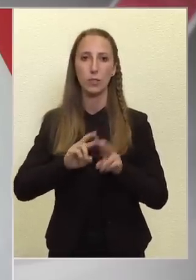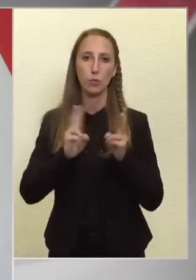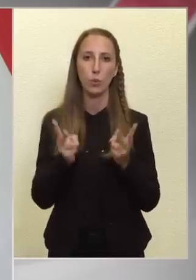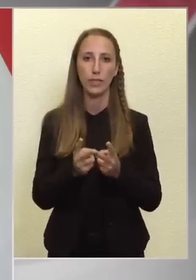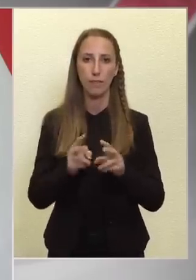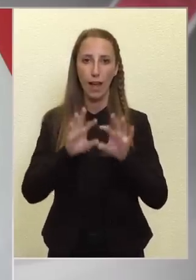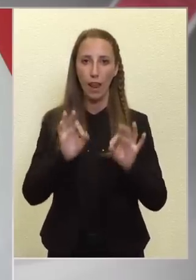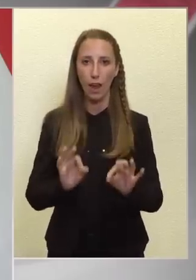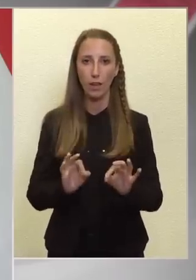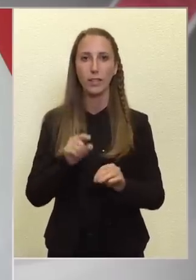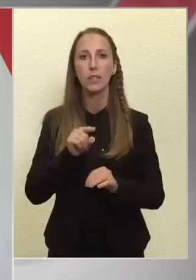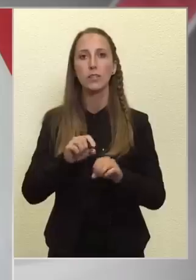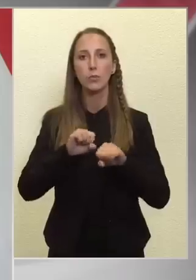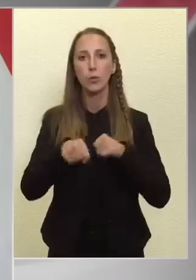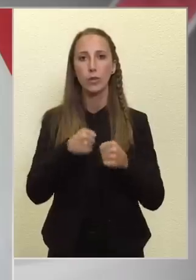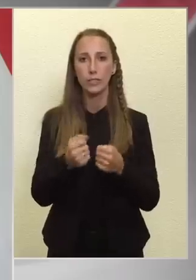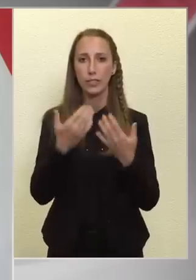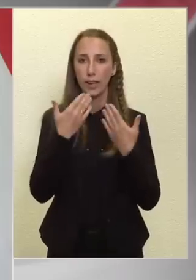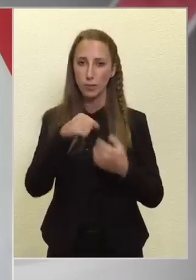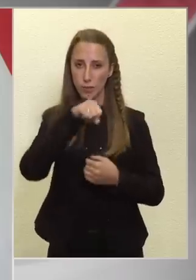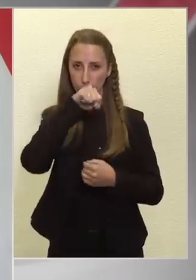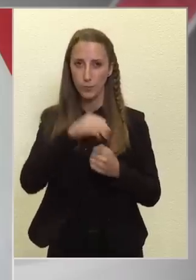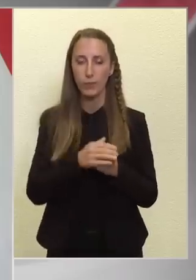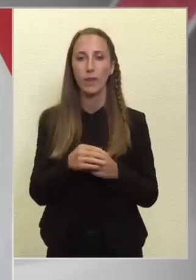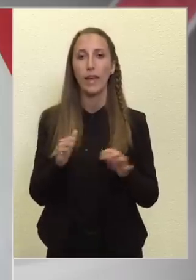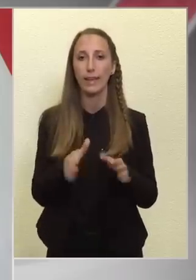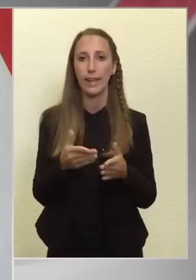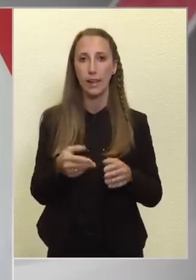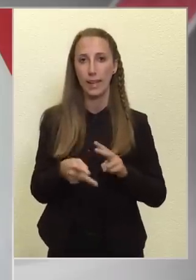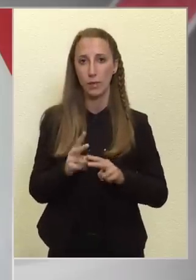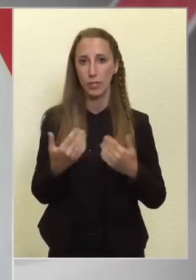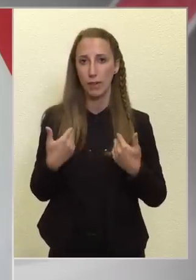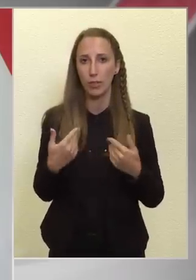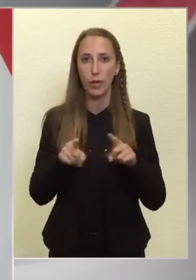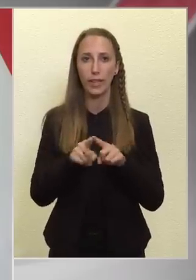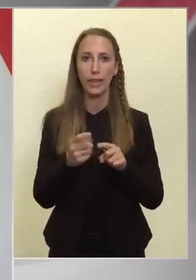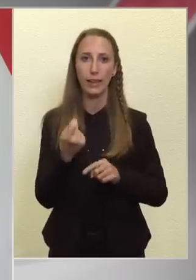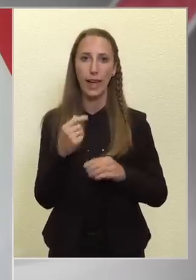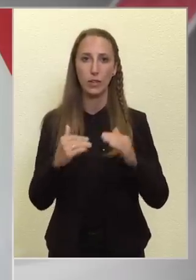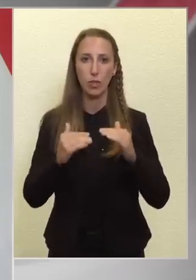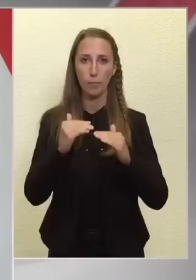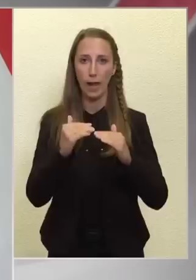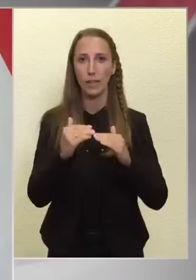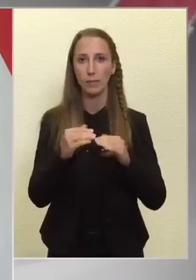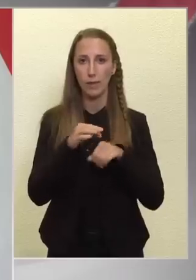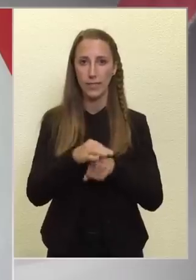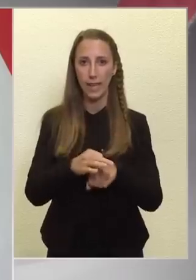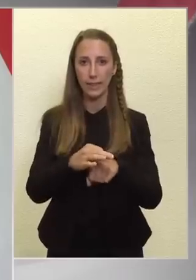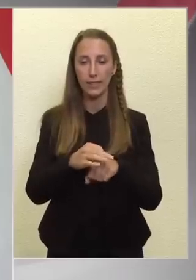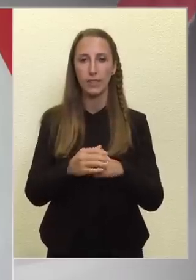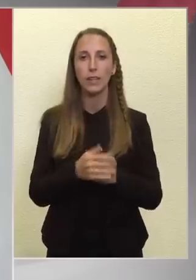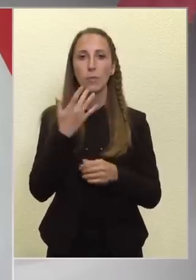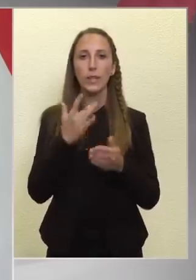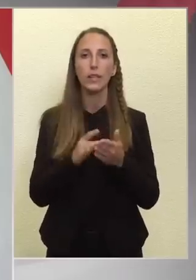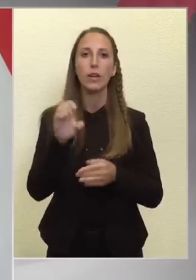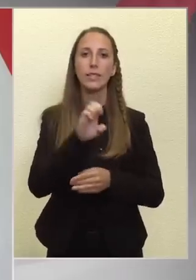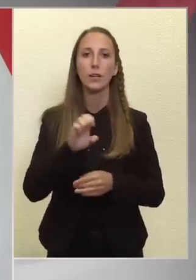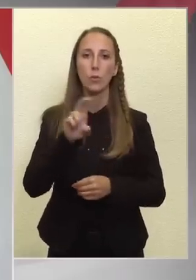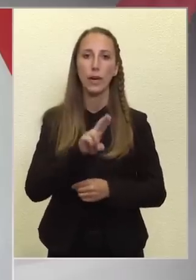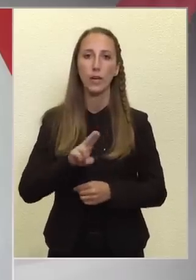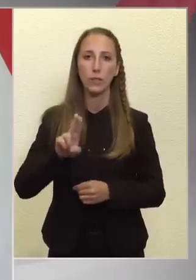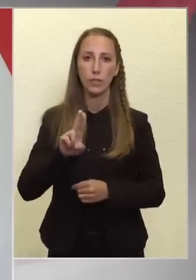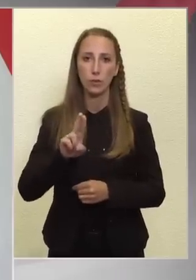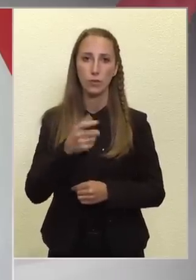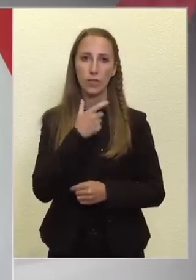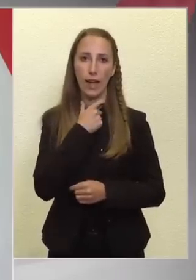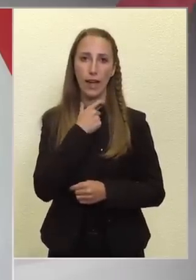az ő működésének köszönhető, hogy egyáltalán képesek vagyunk egy ilyen ársapkát bevezetni, hiszen például az Európai Uniós